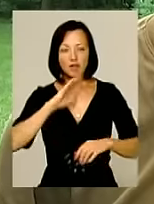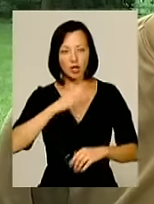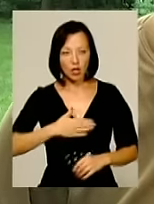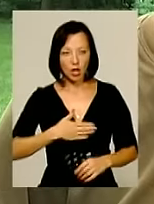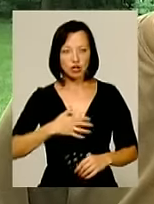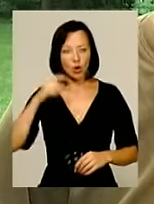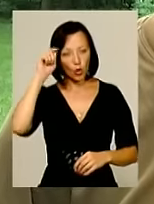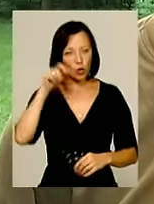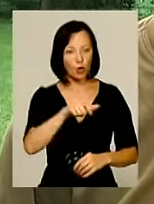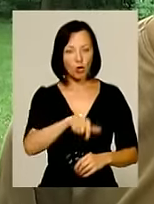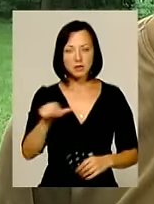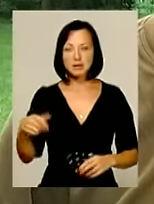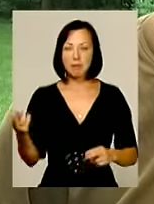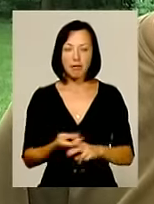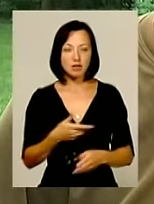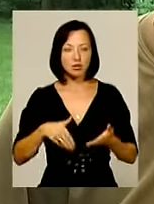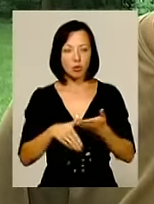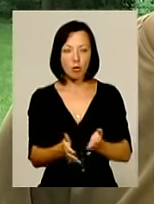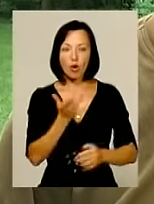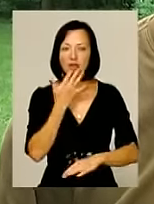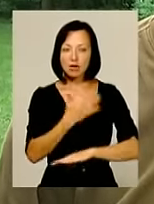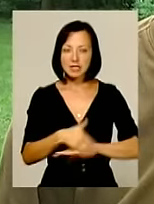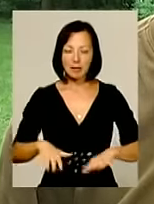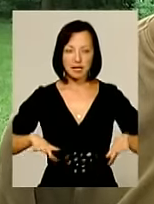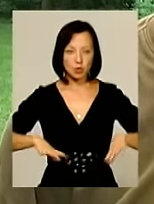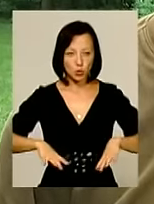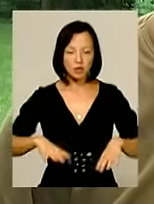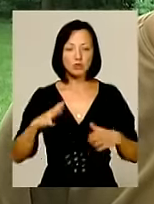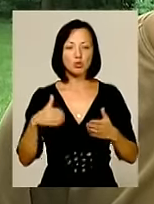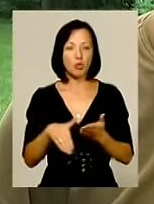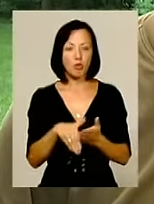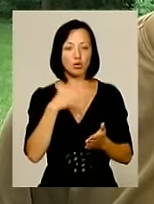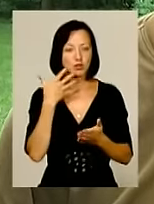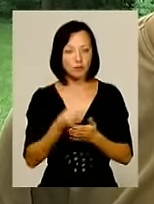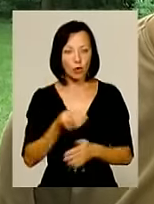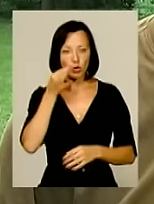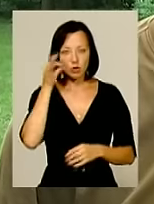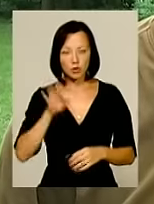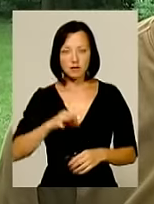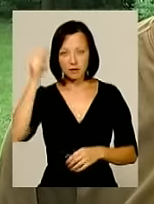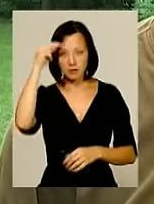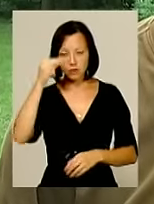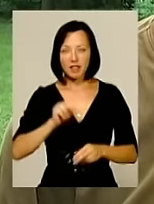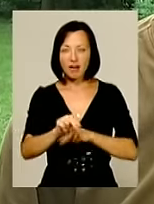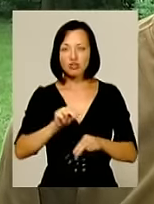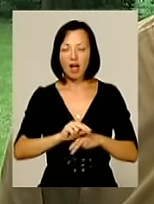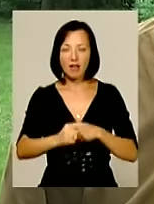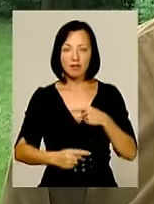щоб наших хлопців без допомоги іноземних інструкторів, з допомогою свого досвіду навчали наступні